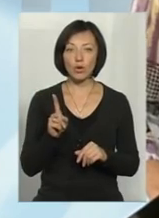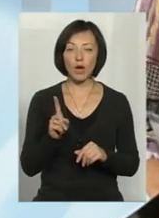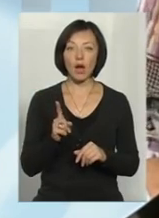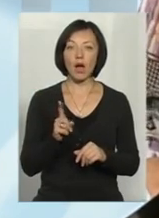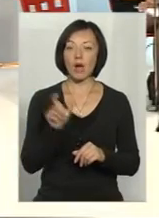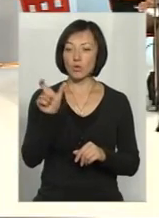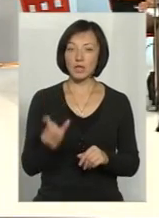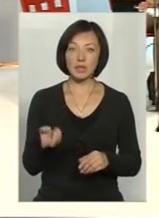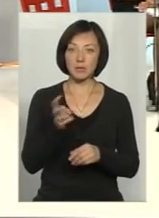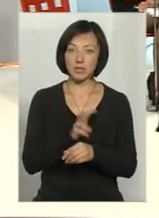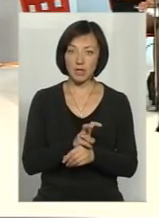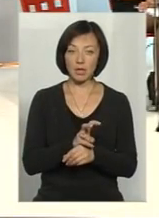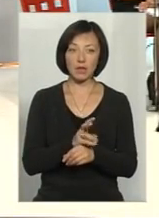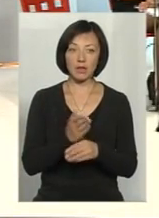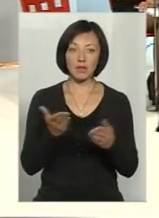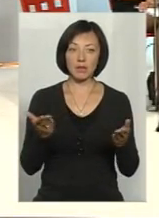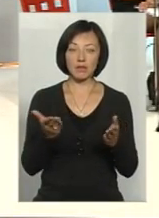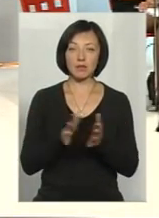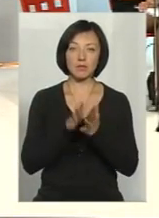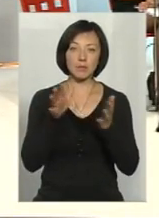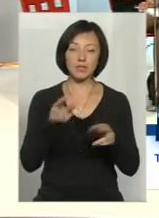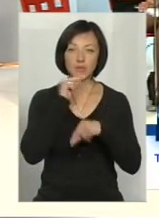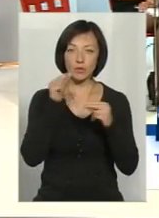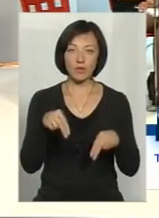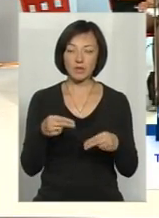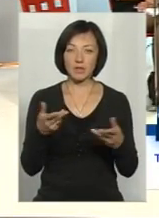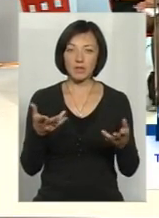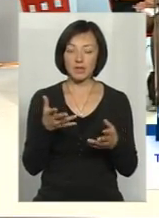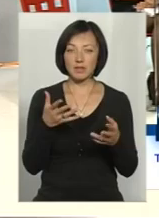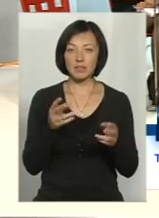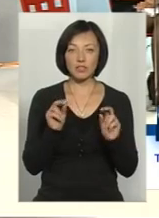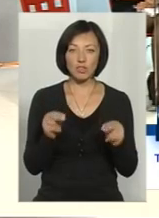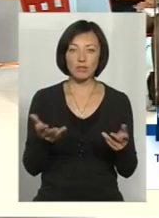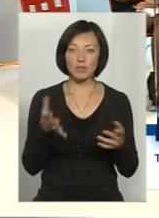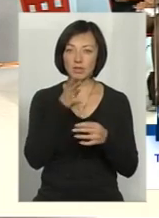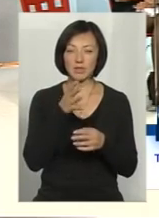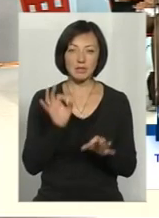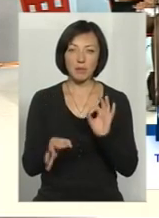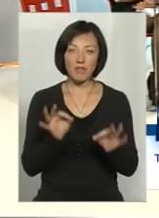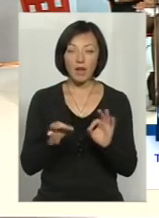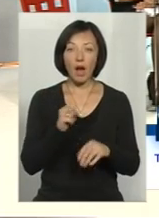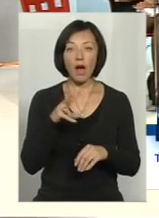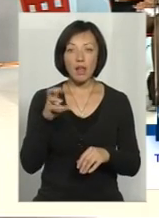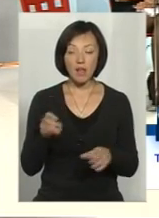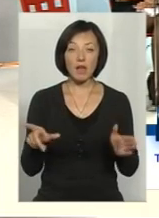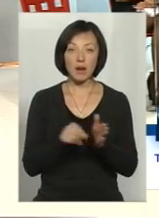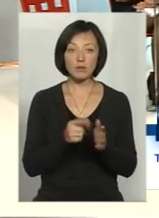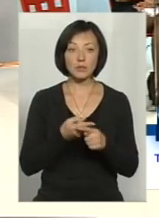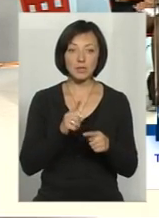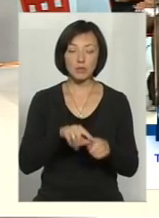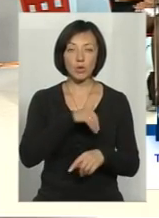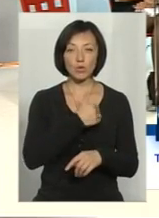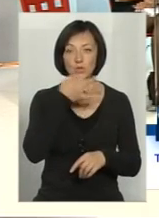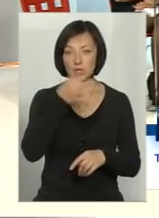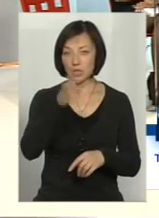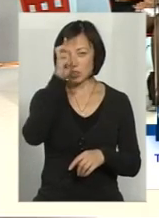не прийшла зараз, в ту сторону якийсь цепти згинувачення, це і нечасно, мабуть, і несправедливо. Але разом з тим, я хочу зазначити,